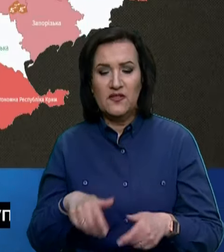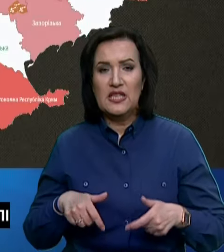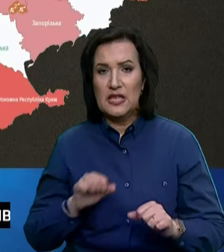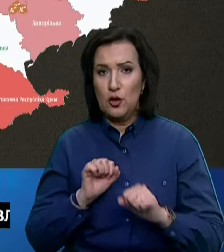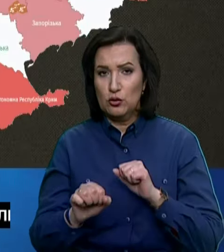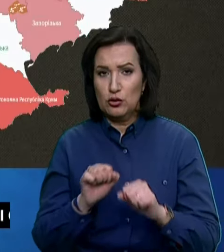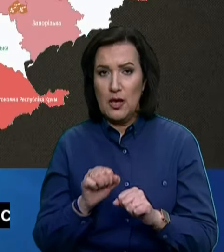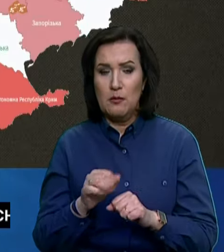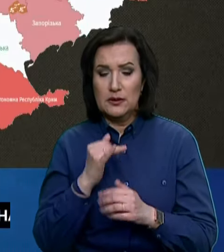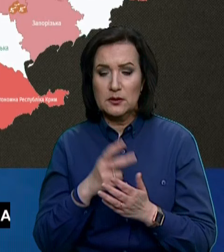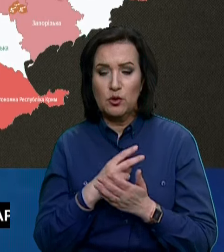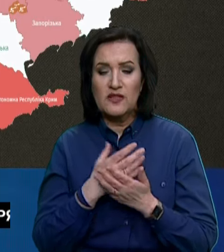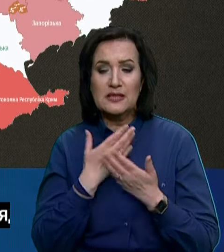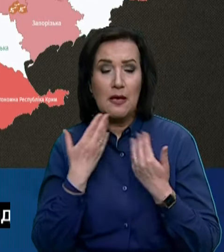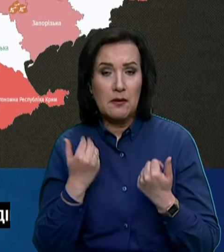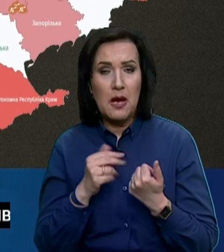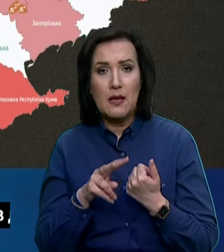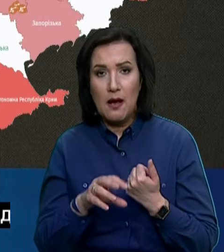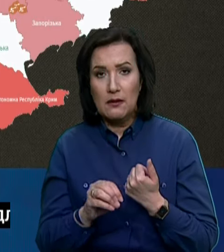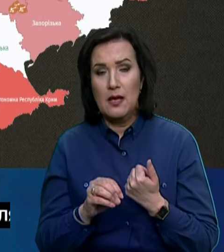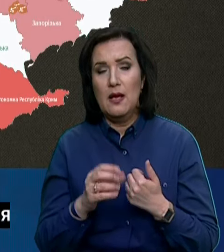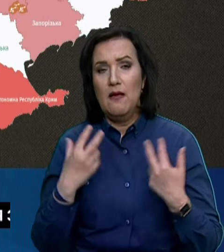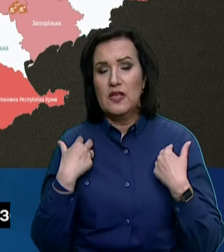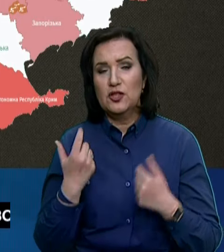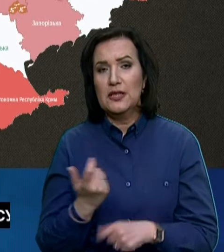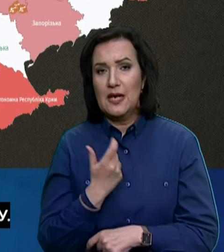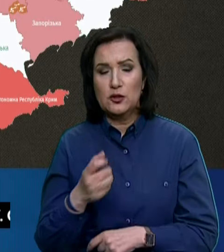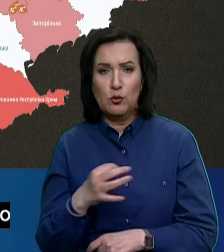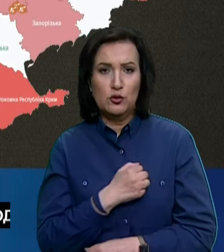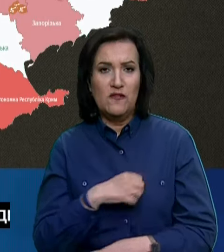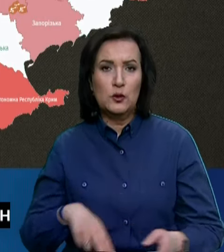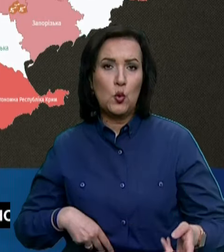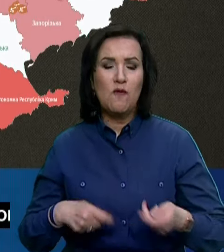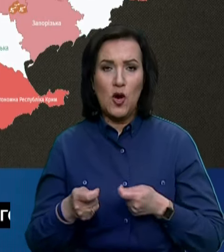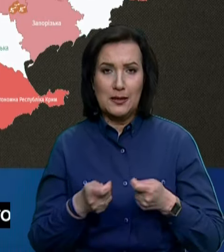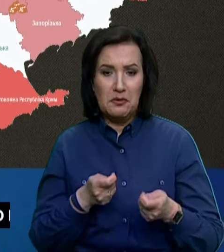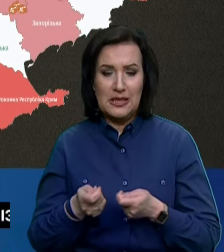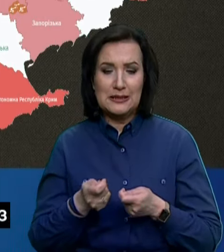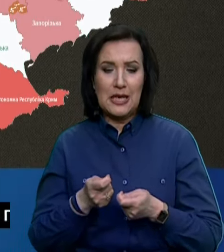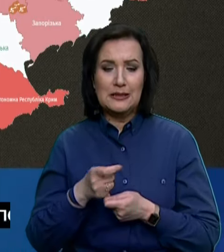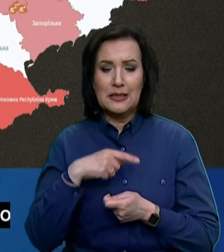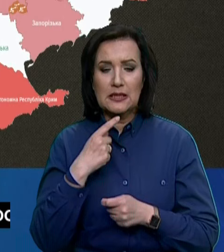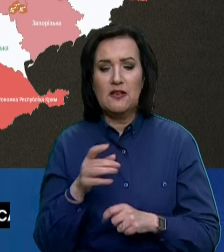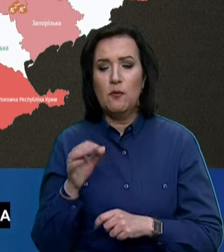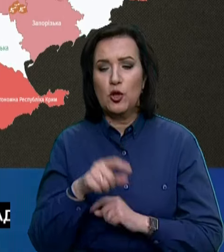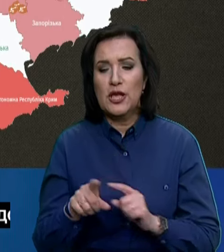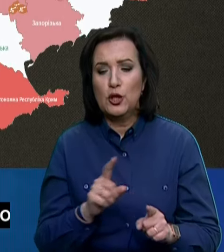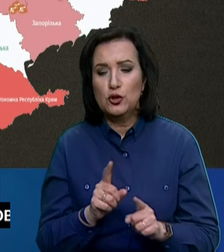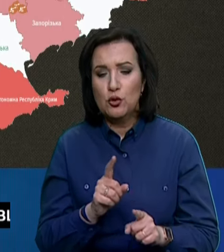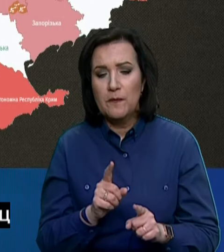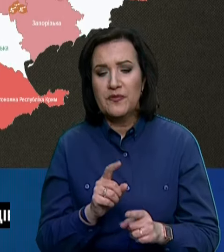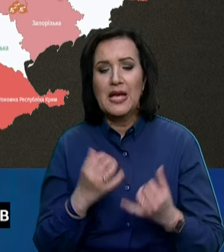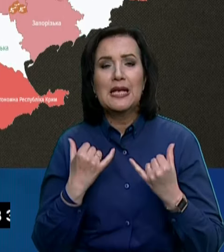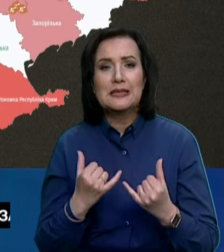Генерального штабу, що я не подивилась, немає. Але начальник Харківської обласної військової адміністрації Олексій Нібугубов казав про те, що